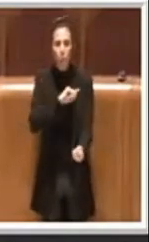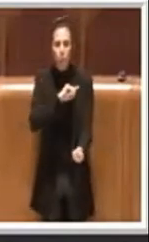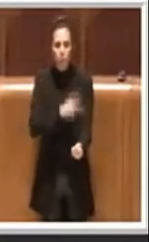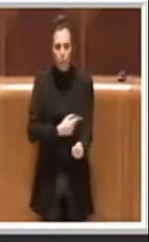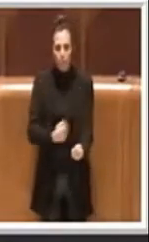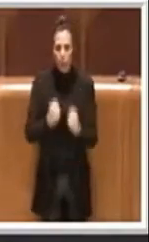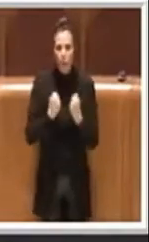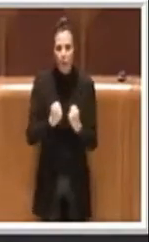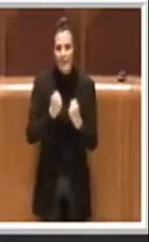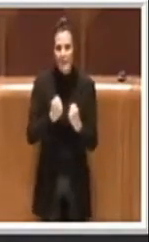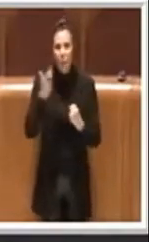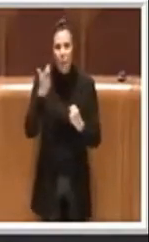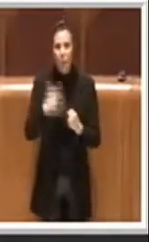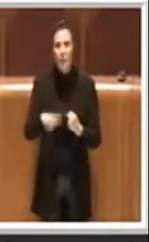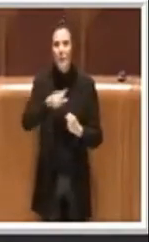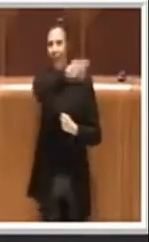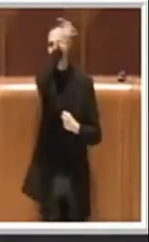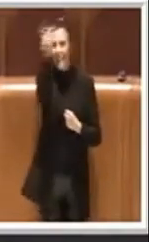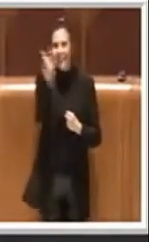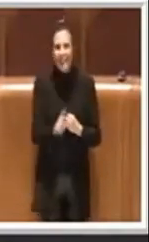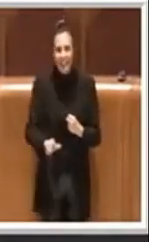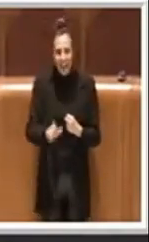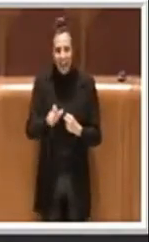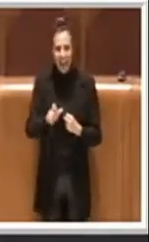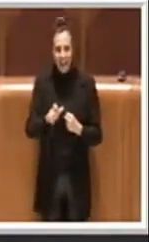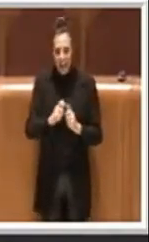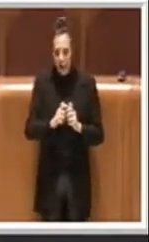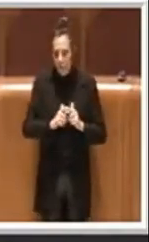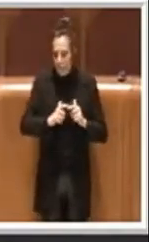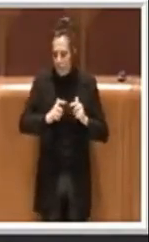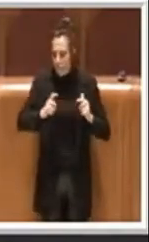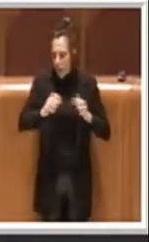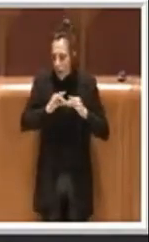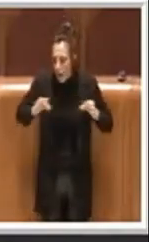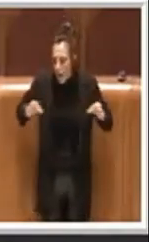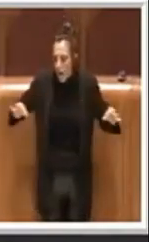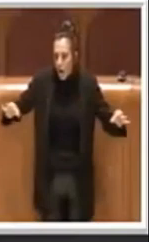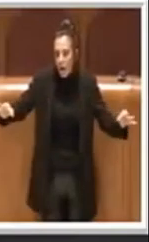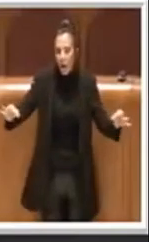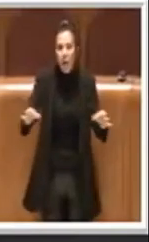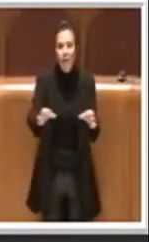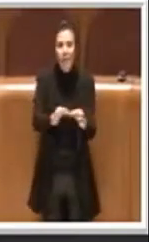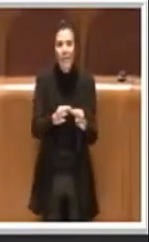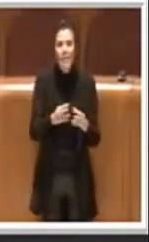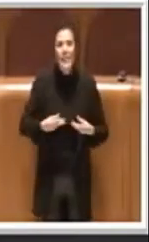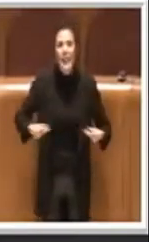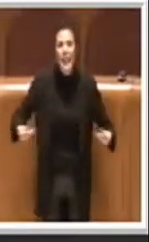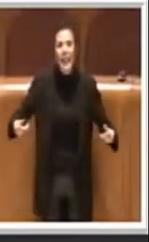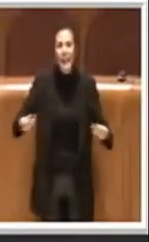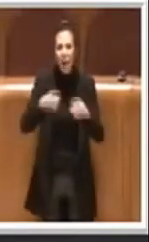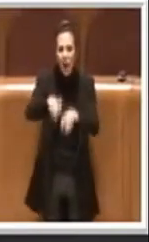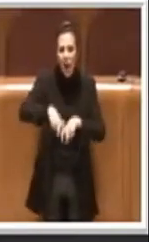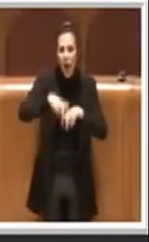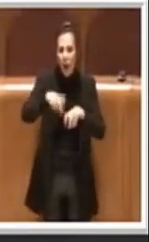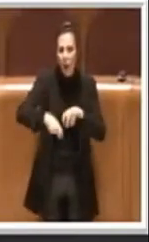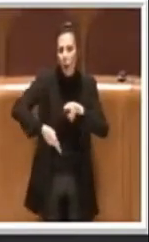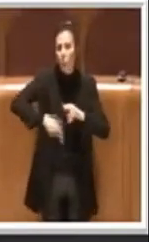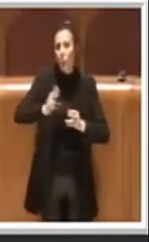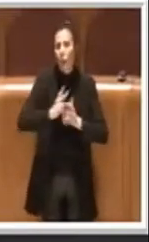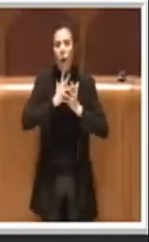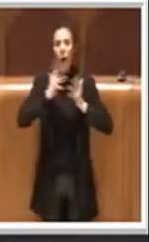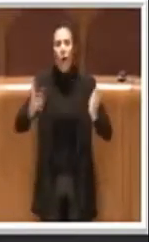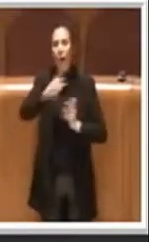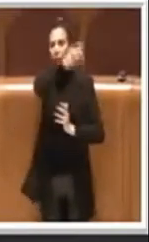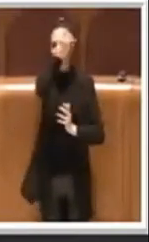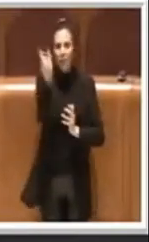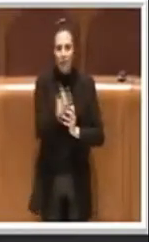agricolo più grande d'Italia, insomma a livello di estensione territoriale sul fronte agricolo. Noi abbiamo le due